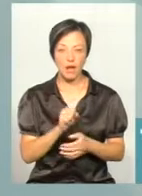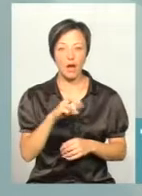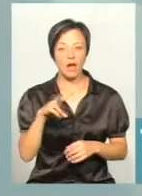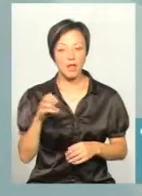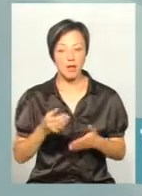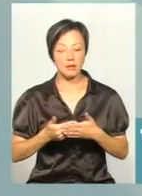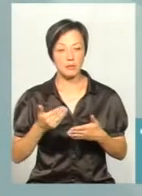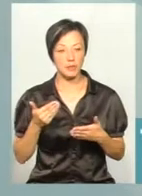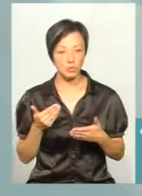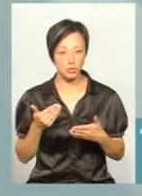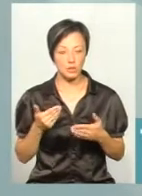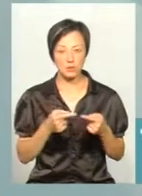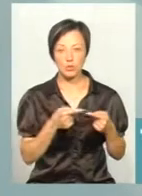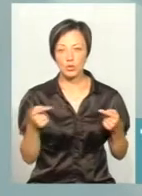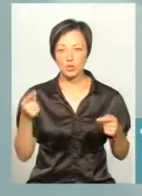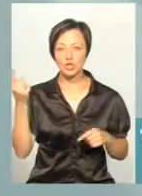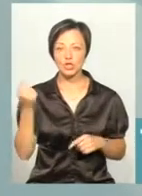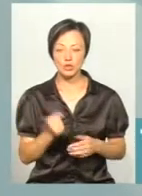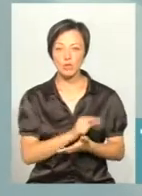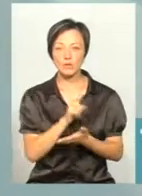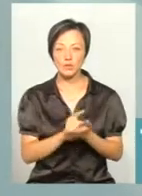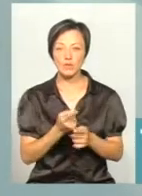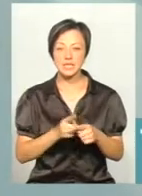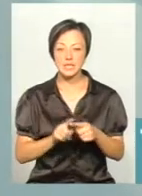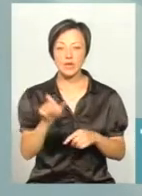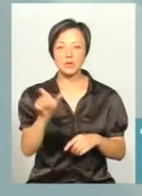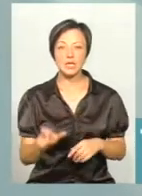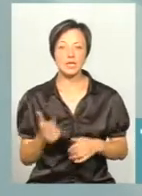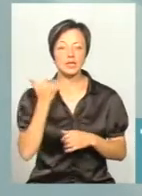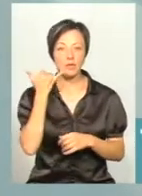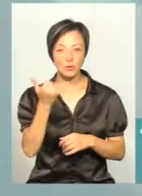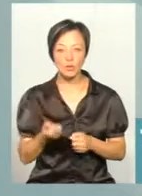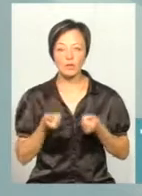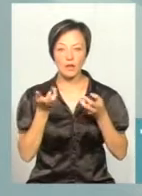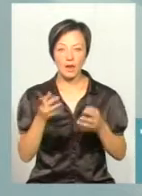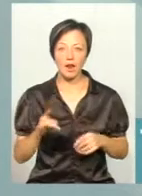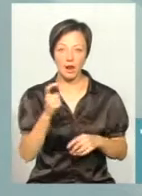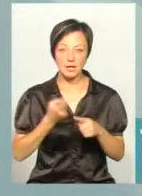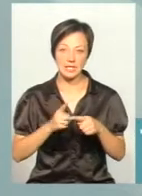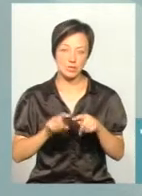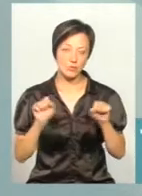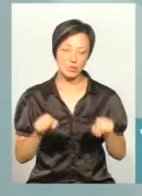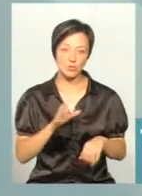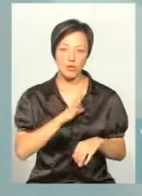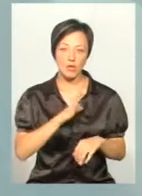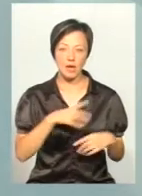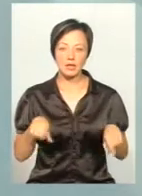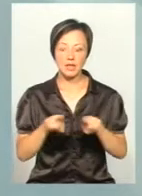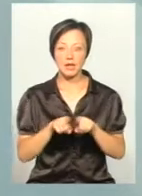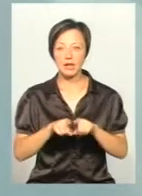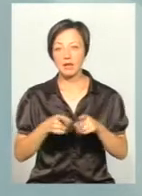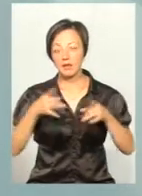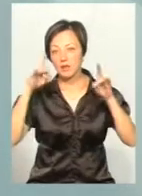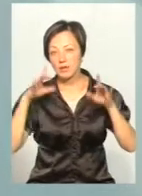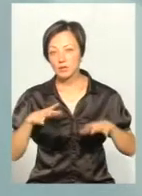напередодні, протягом тижня ми обов'язково цій людині телефонуємо декілька раз. Це вже, може, знаєте, буває такий свідчий,